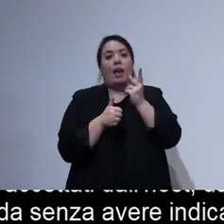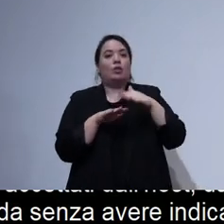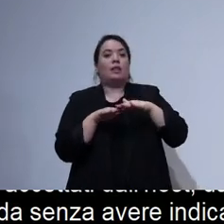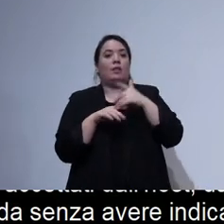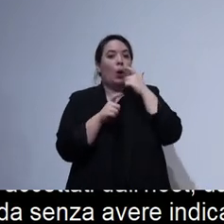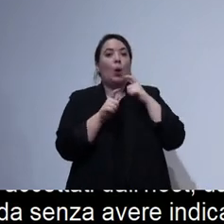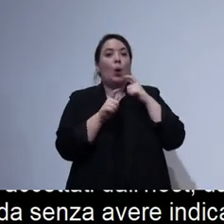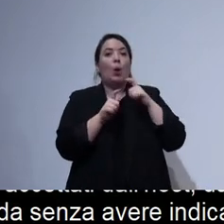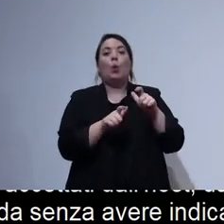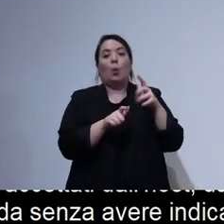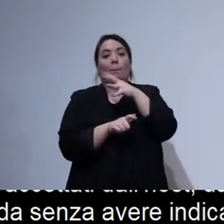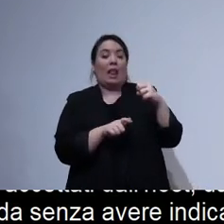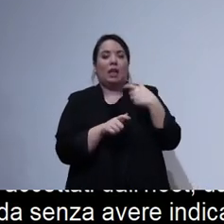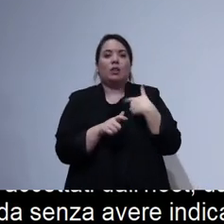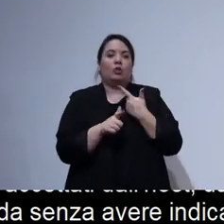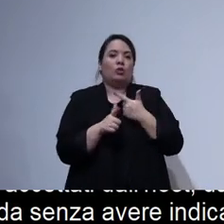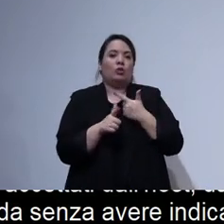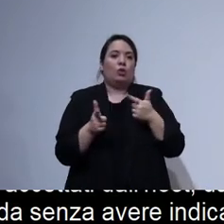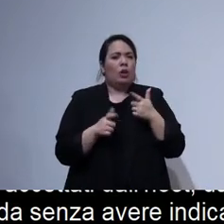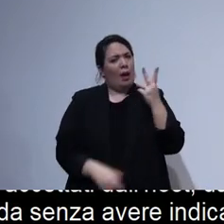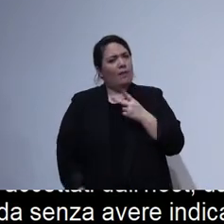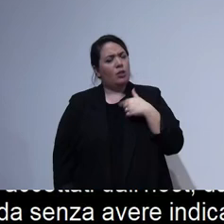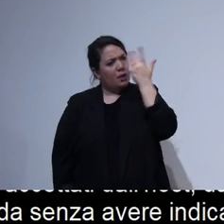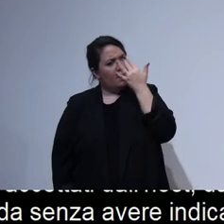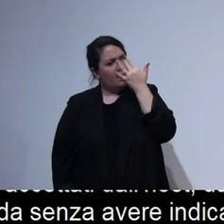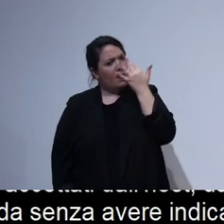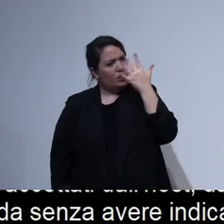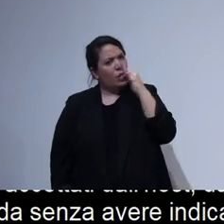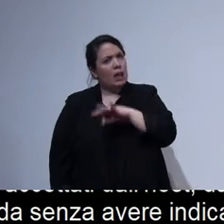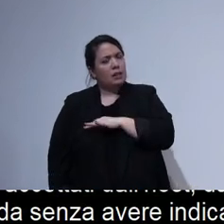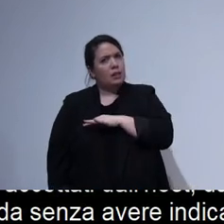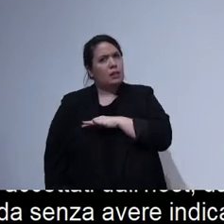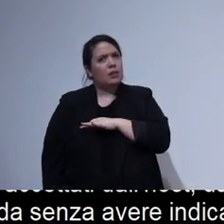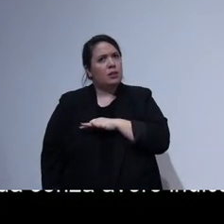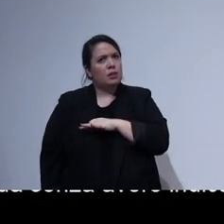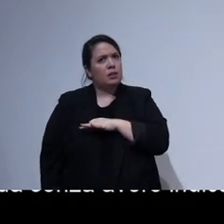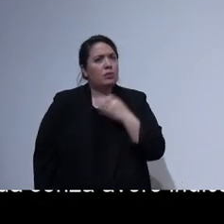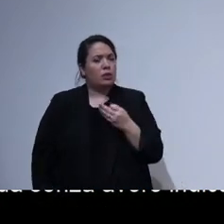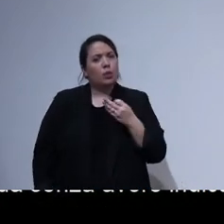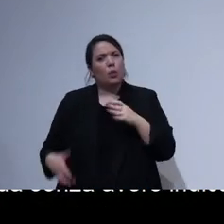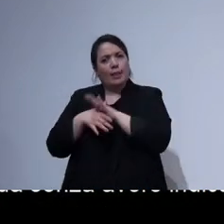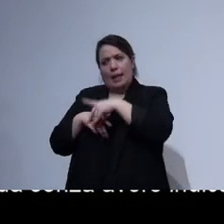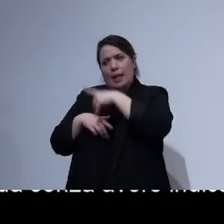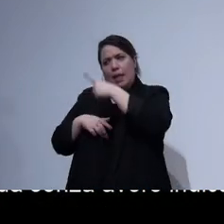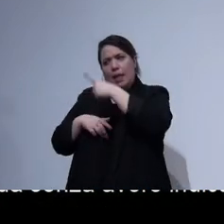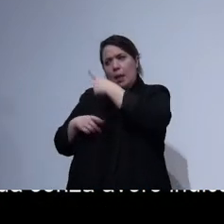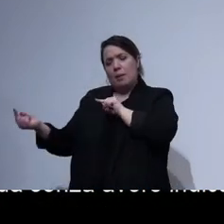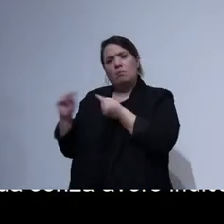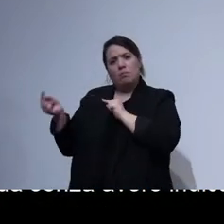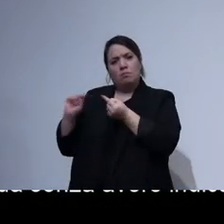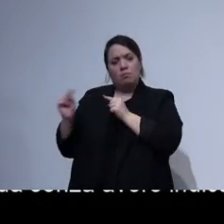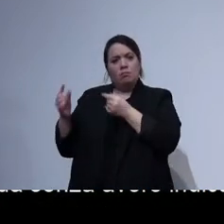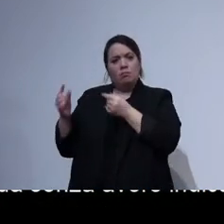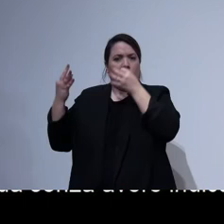questo è uno spunto interessante che mi hai dato è una cosa che sicuramente il team che si occupa dello sviluppo del prodotto ci